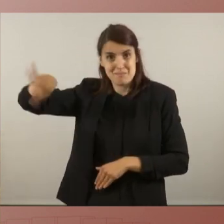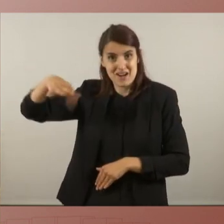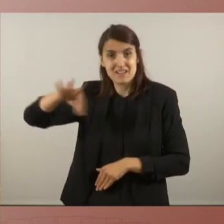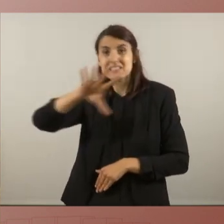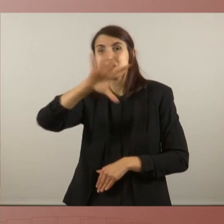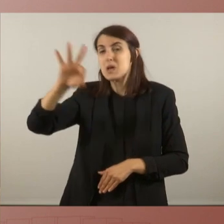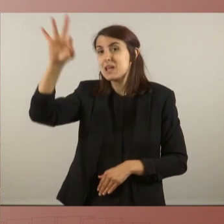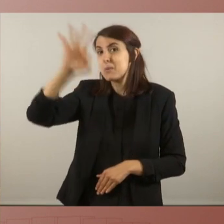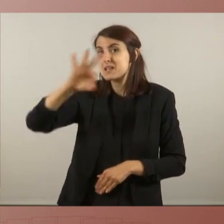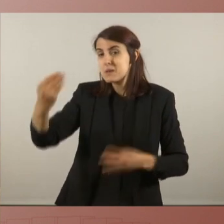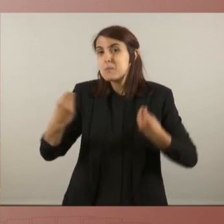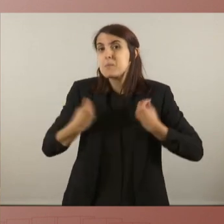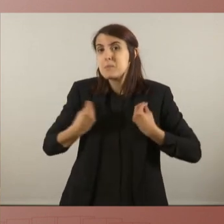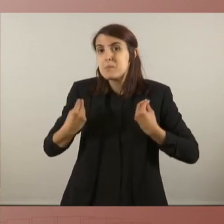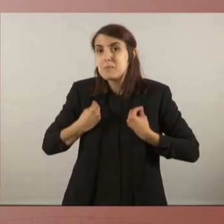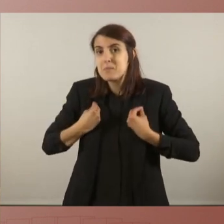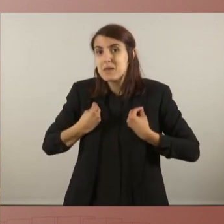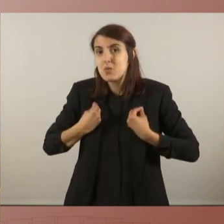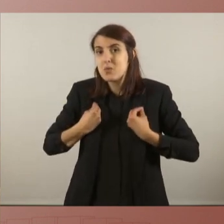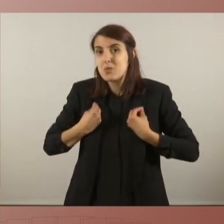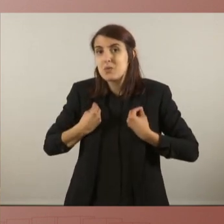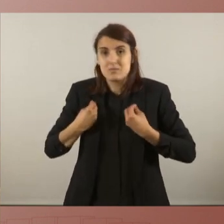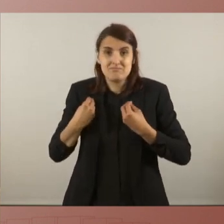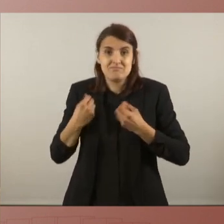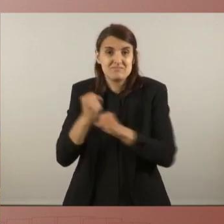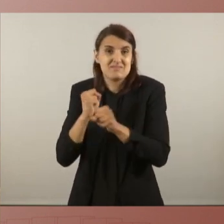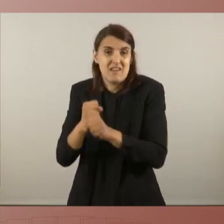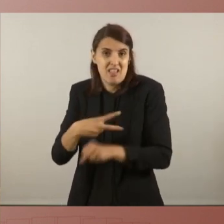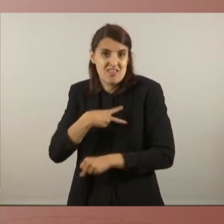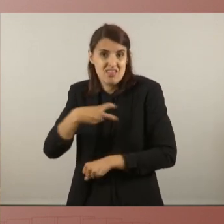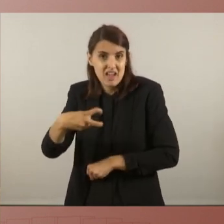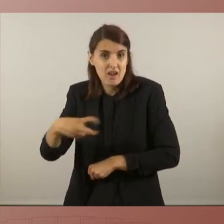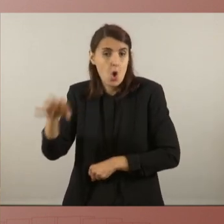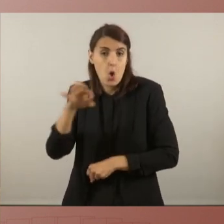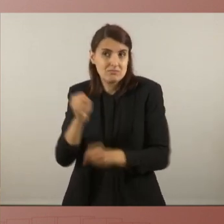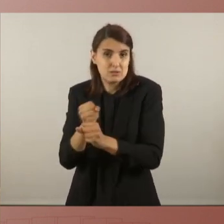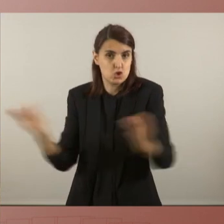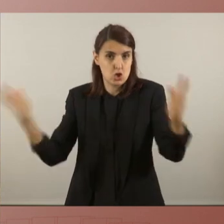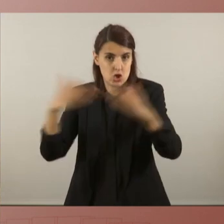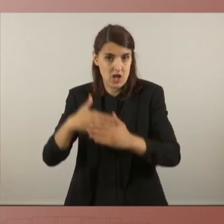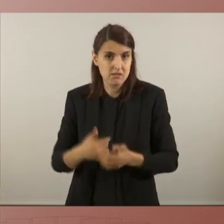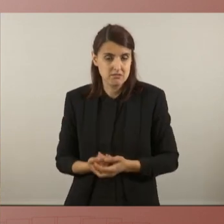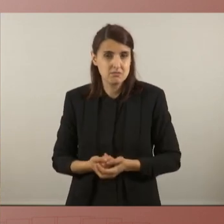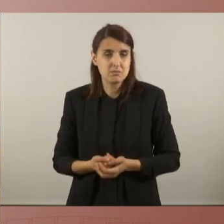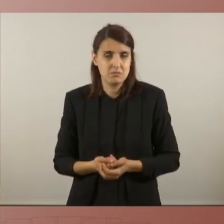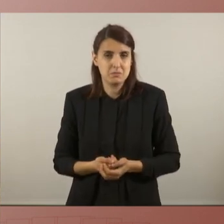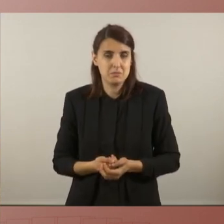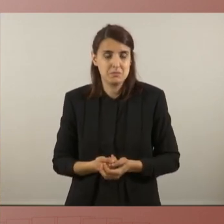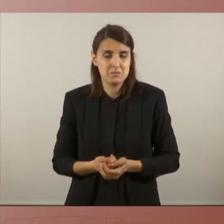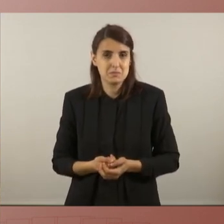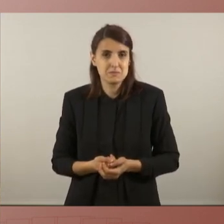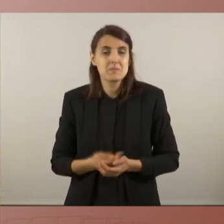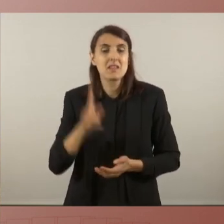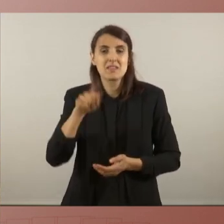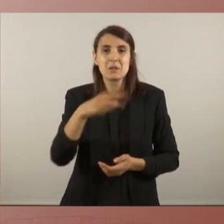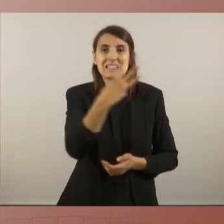vivint de l'economia submergida o estan desocupades sabem que tenim un